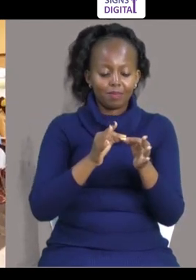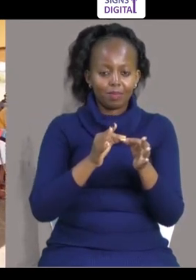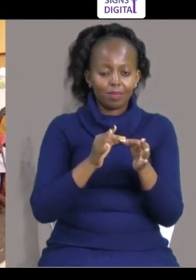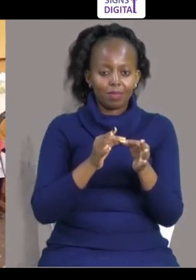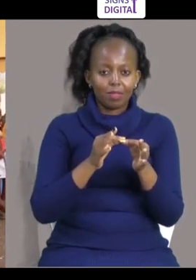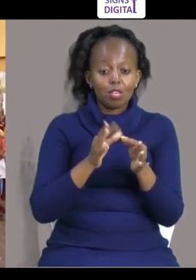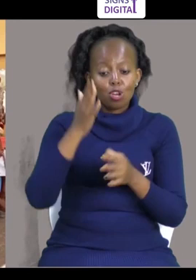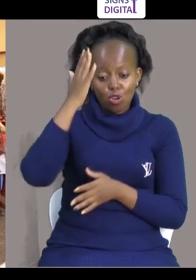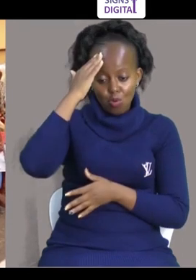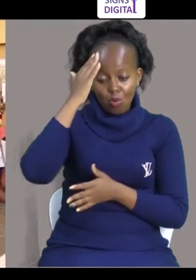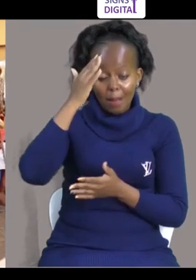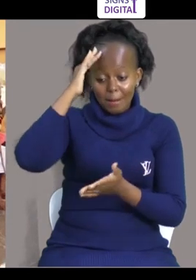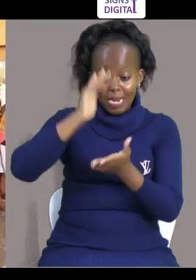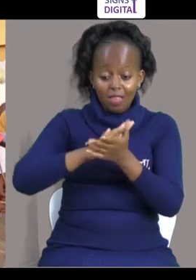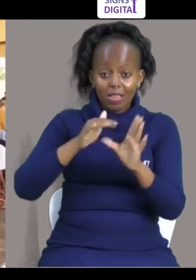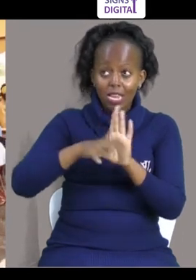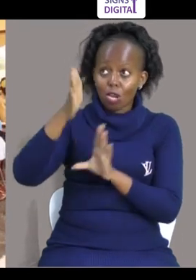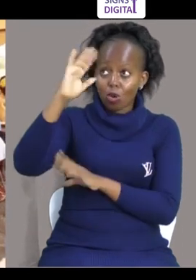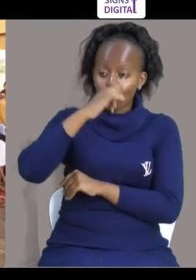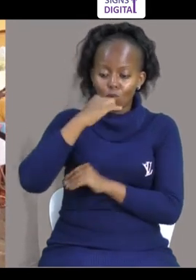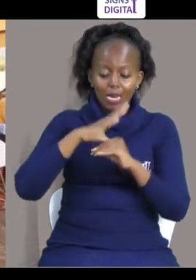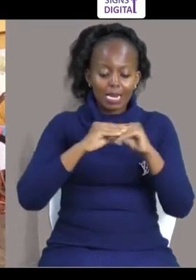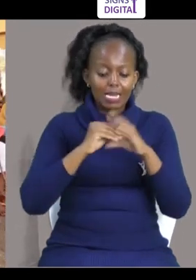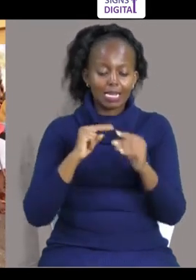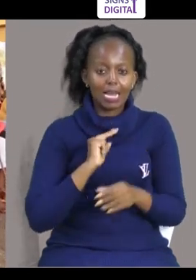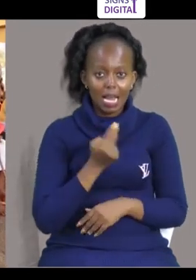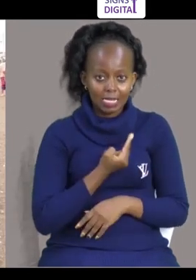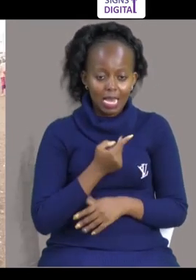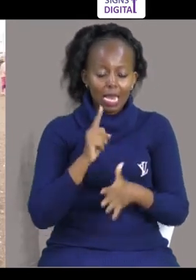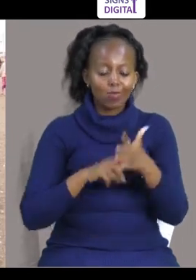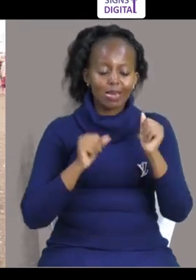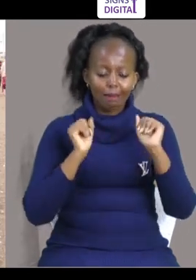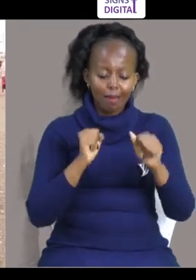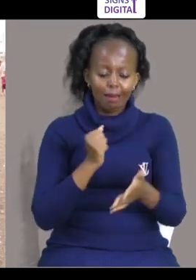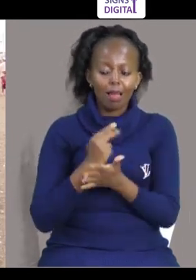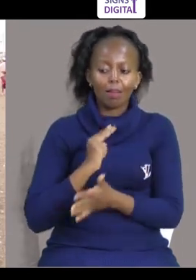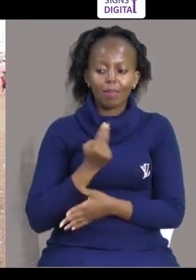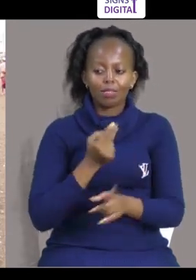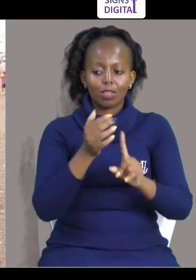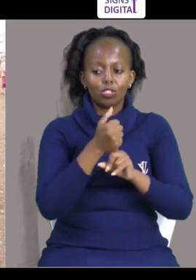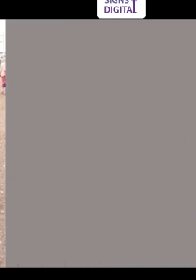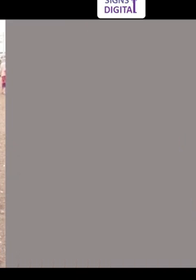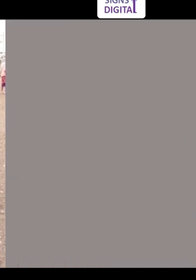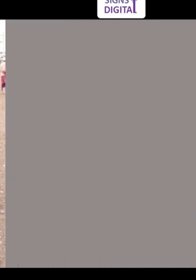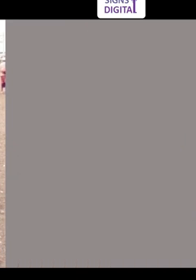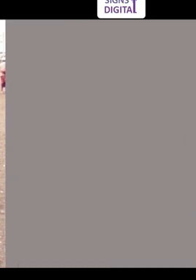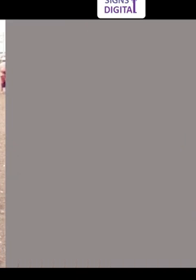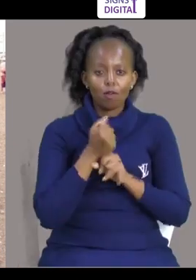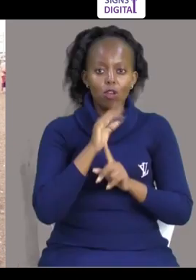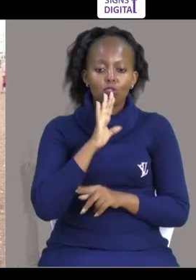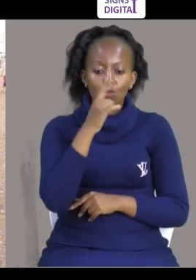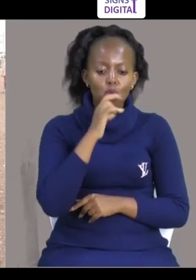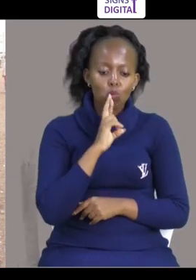That is faith Kwa mini mungu Yule alituupa Na ile anatuezesha Kila